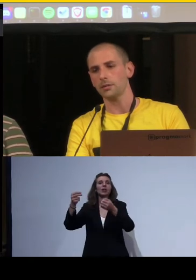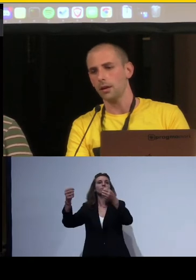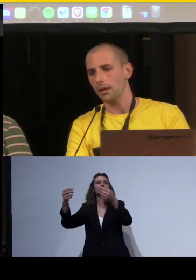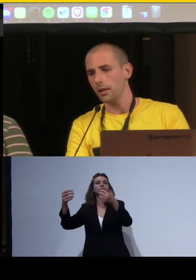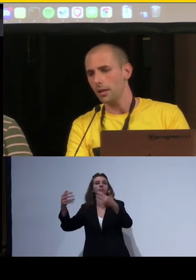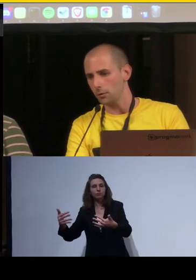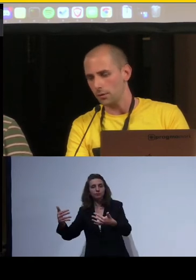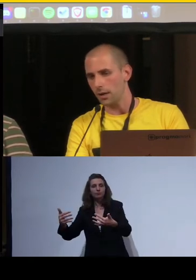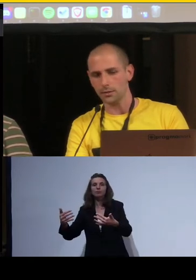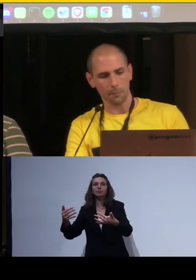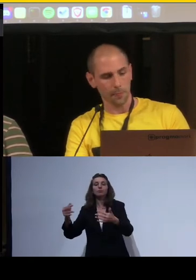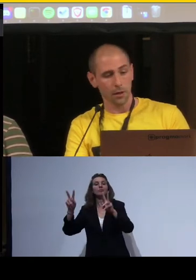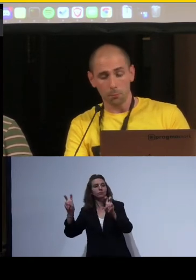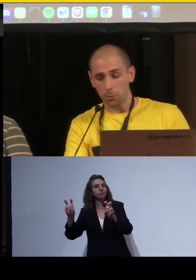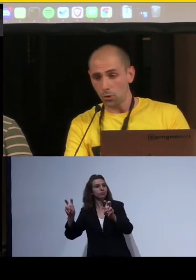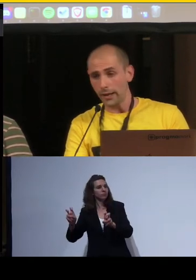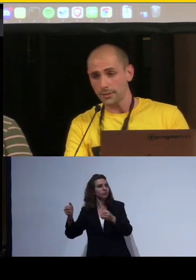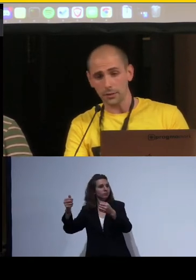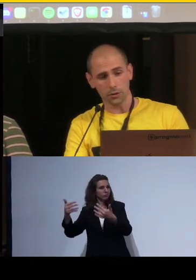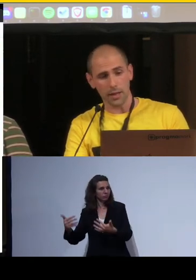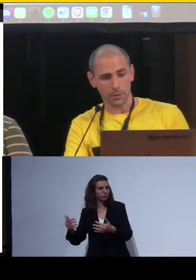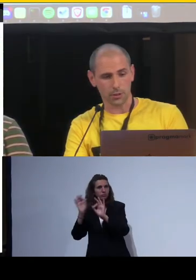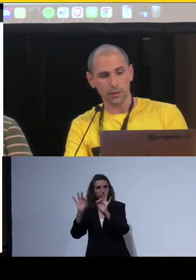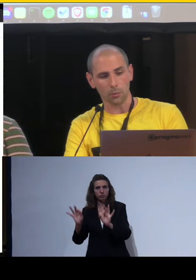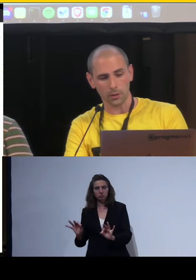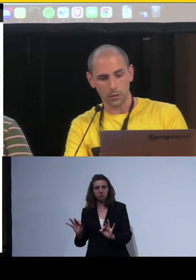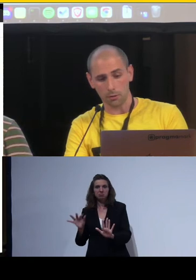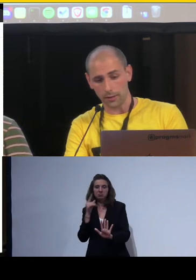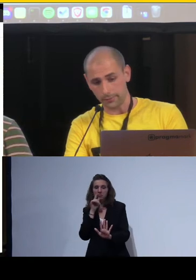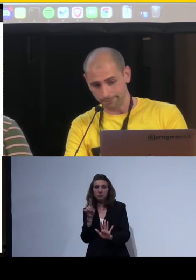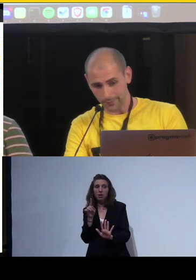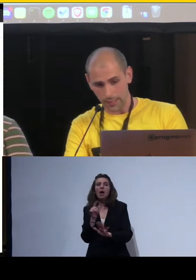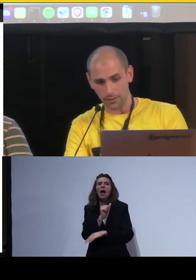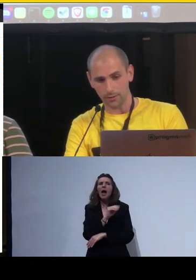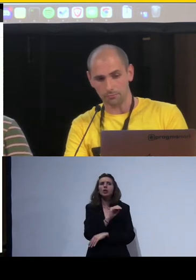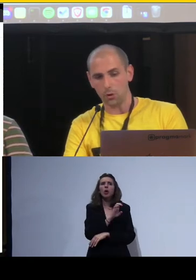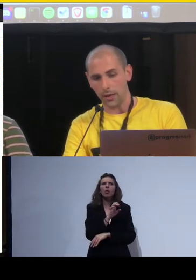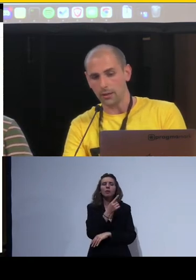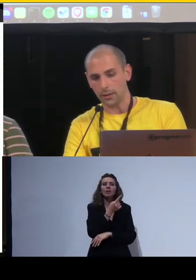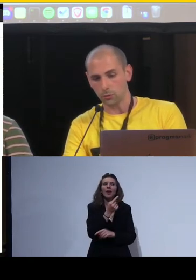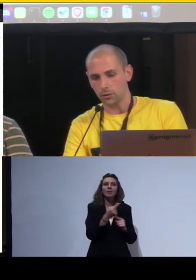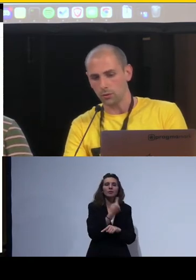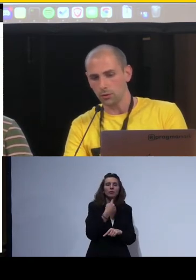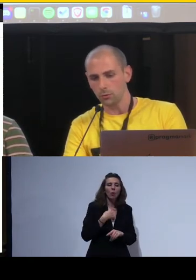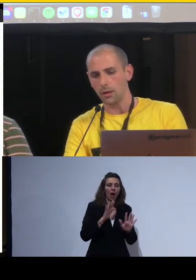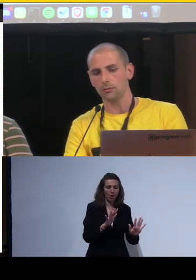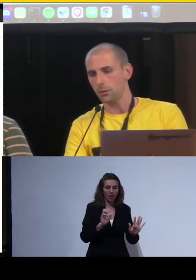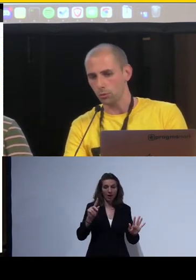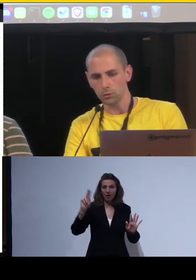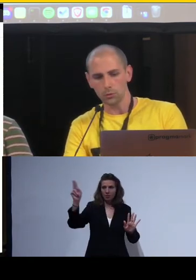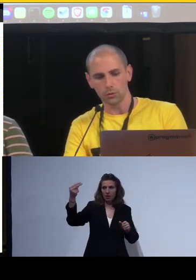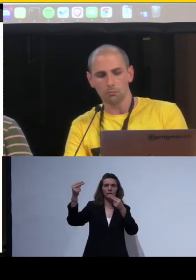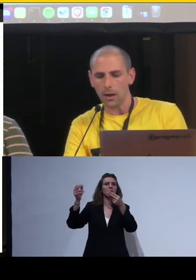elemento 1 della lista, elemento 2 della lista. Con anche slide così semplici, Adobe ti dice, guarda, che ok, la taggatura te l'ho tenuta,